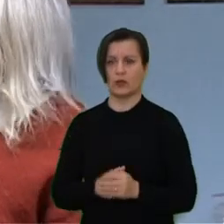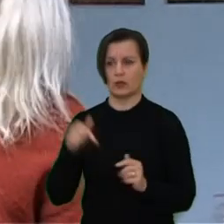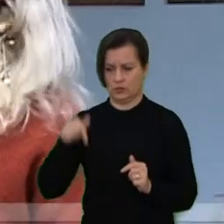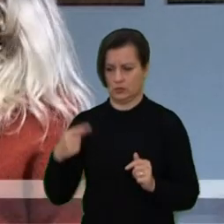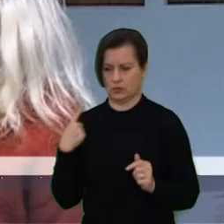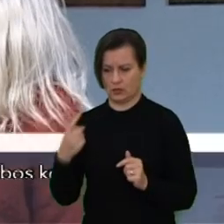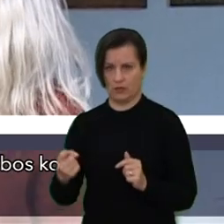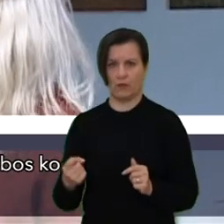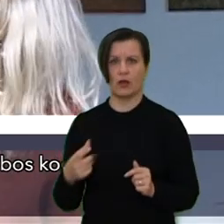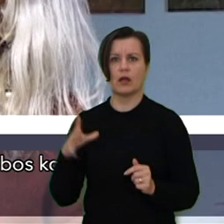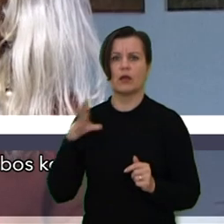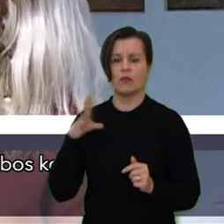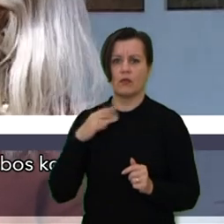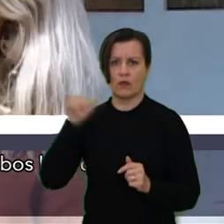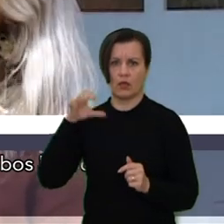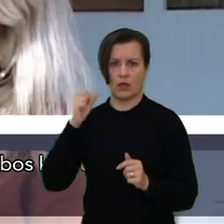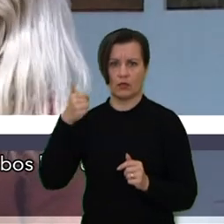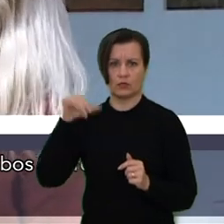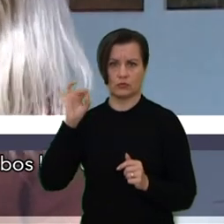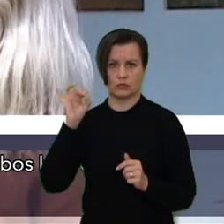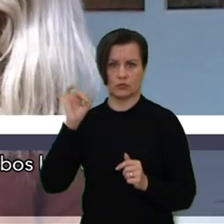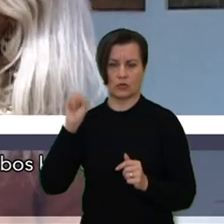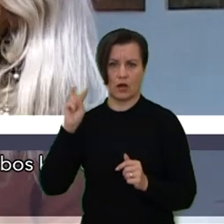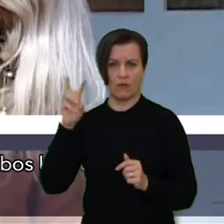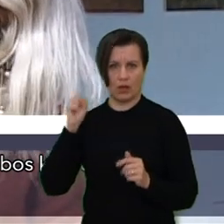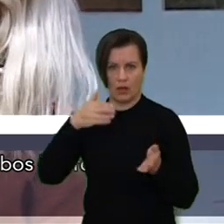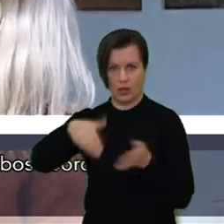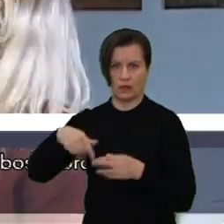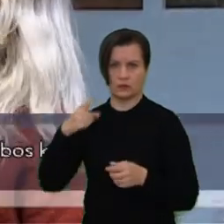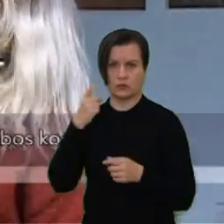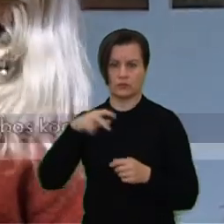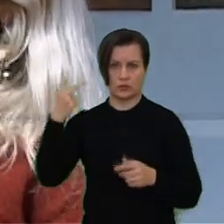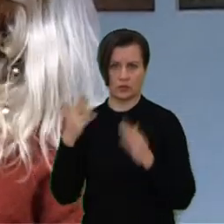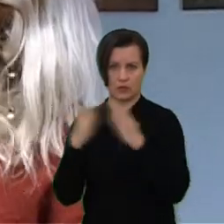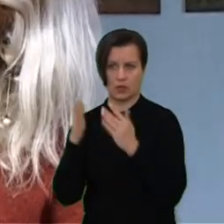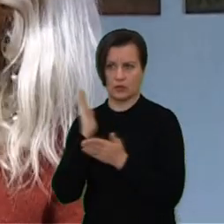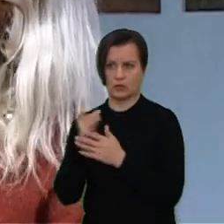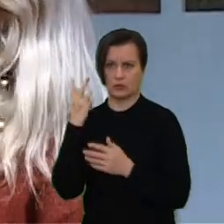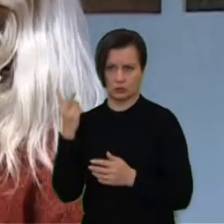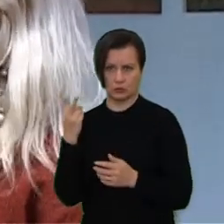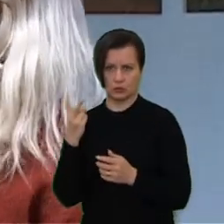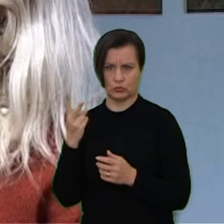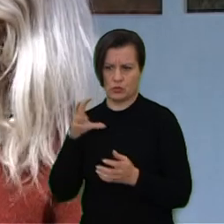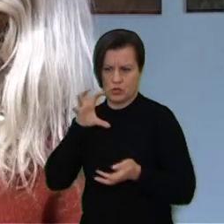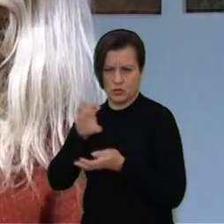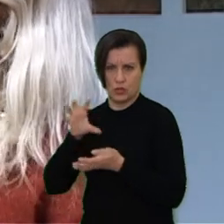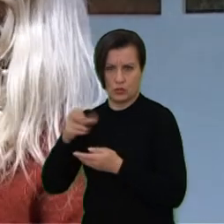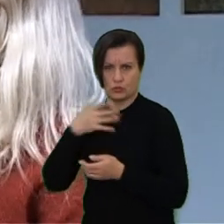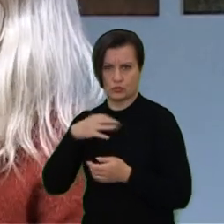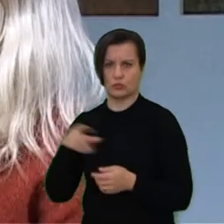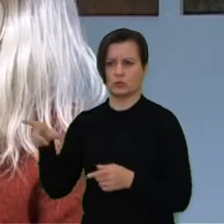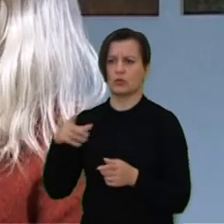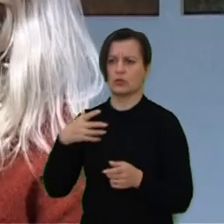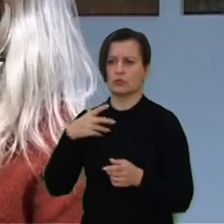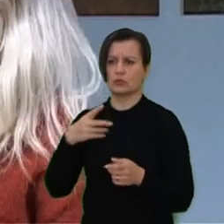savaitės įvykis pagrindinis buvo, tai vakarite gavom iškvietimą į Nušovas gatvę 103 namą, kad yra du agresyvų šunis, kurie